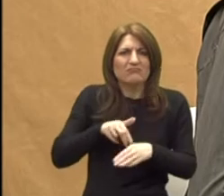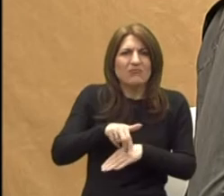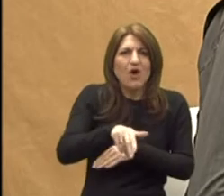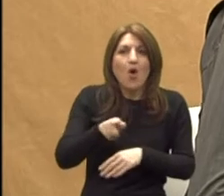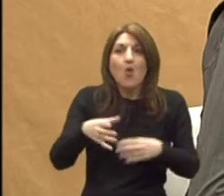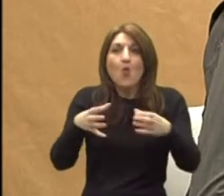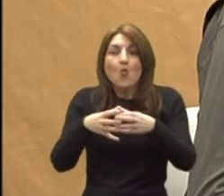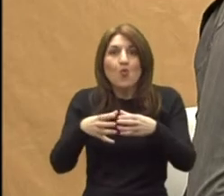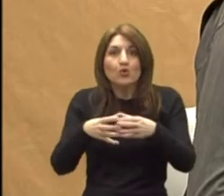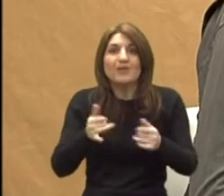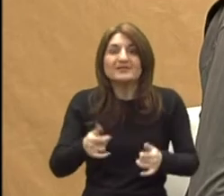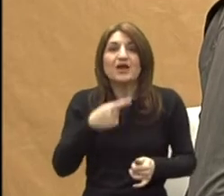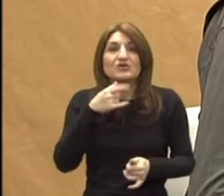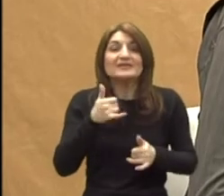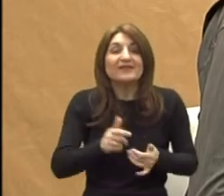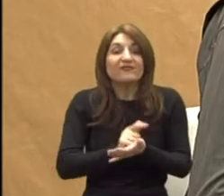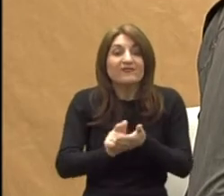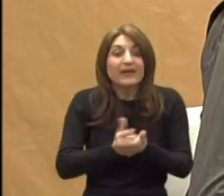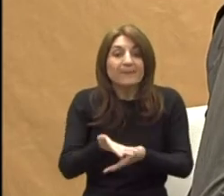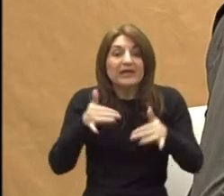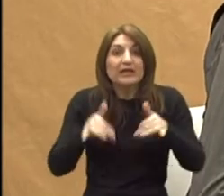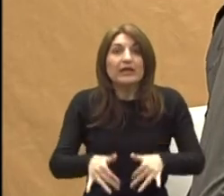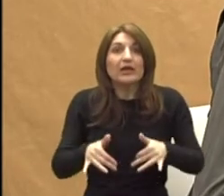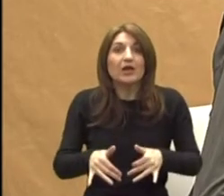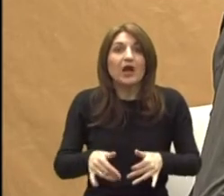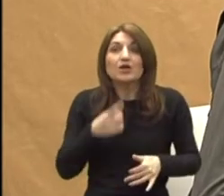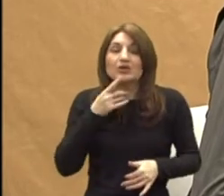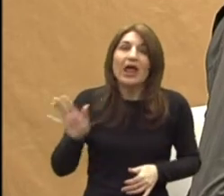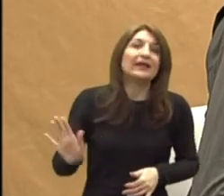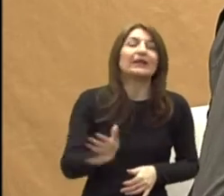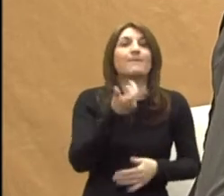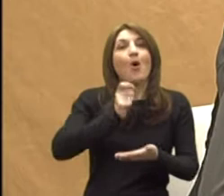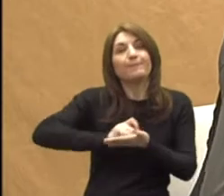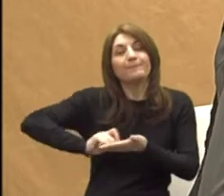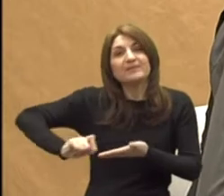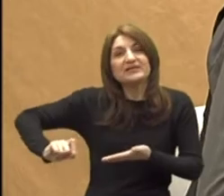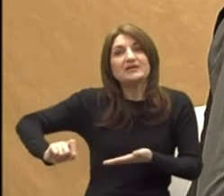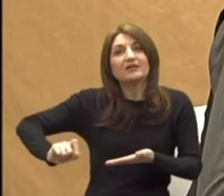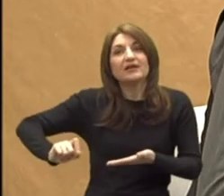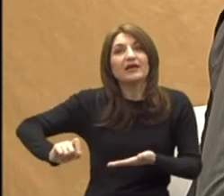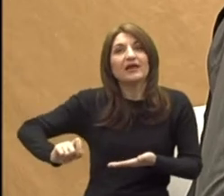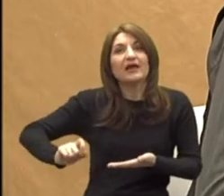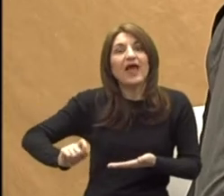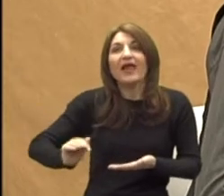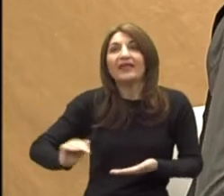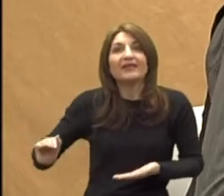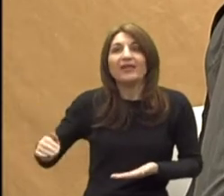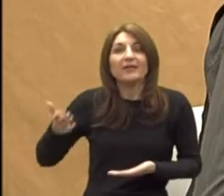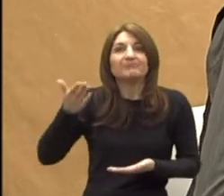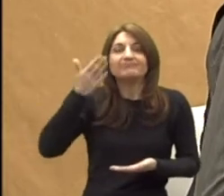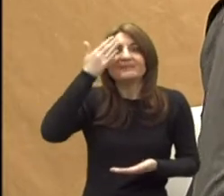borava kao skupine ja kažem, dobro, sad je vrijeme za igru. On meni kaže, idemo pisati. Znači, djete nije spoznalo